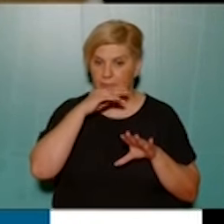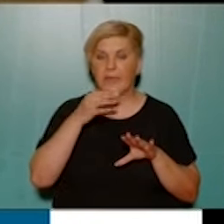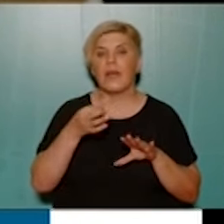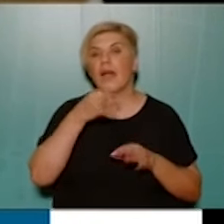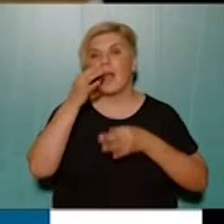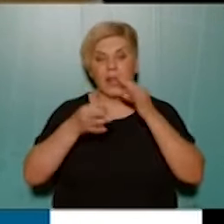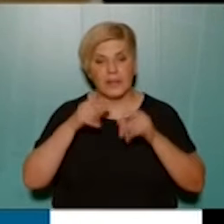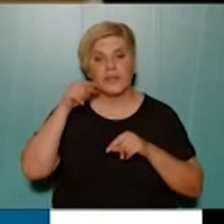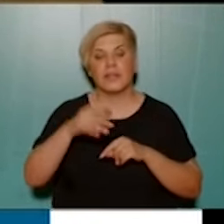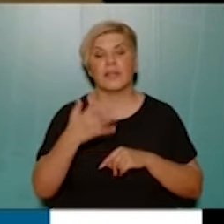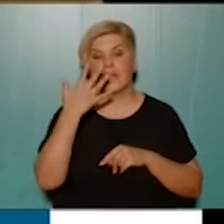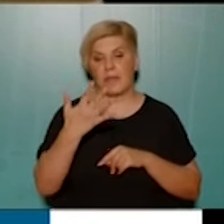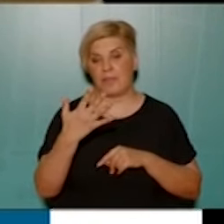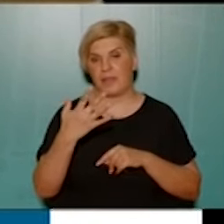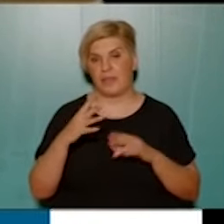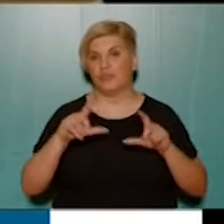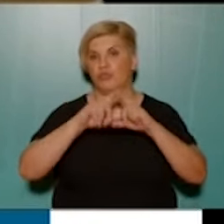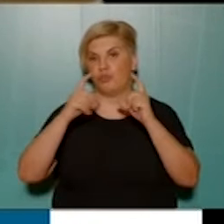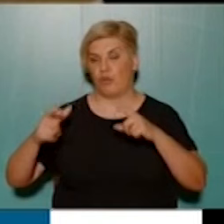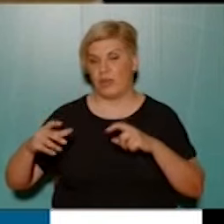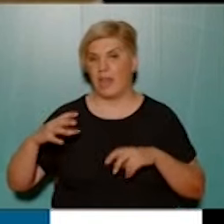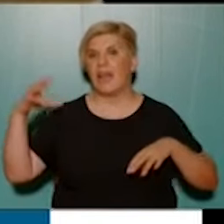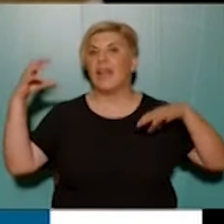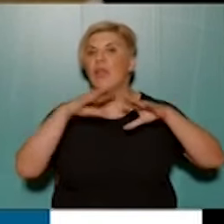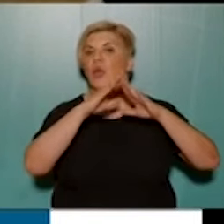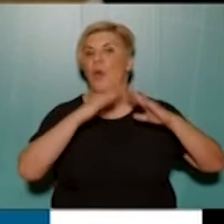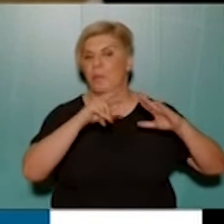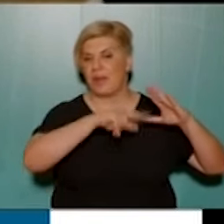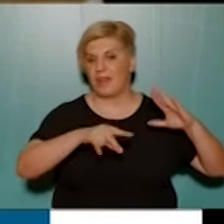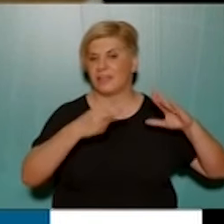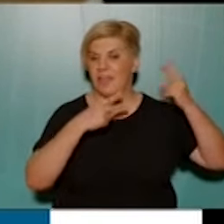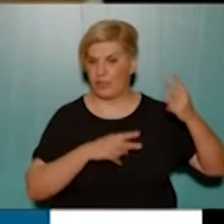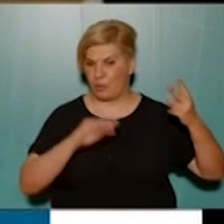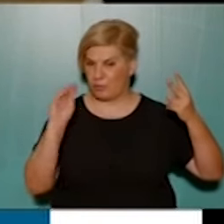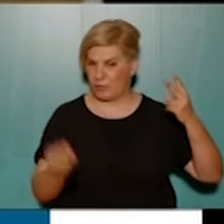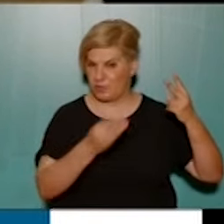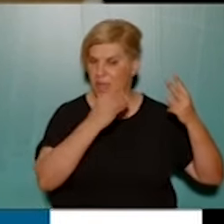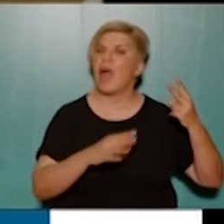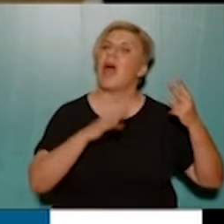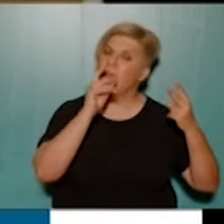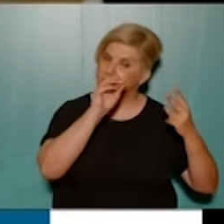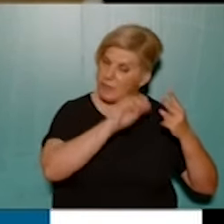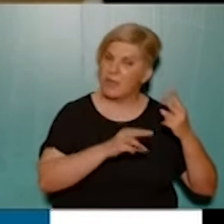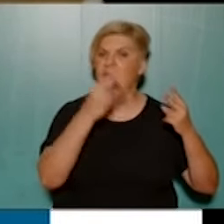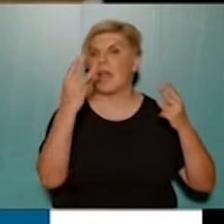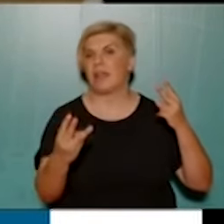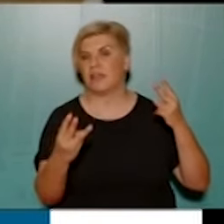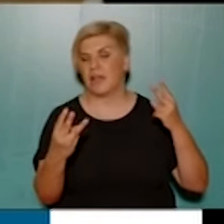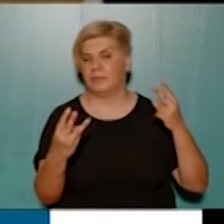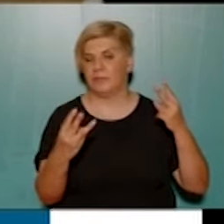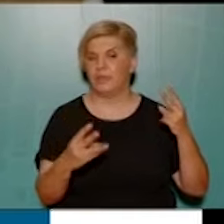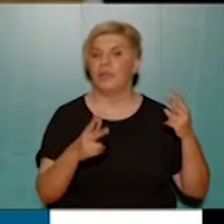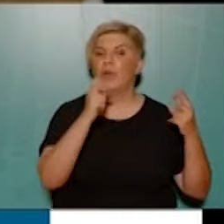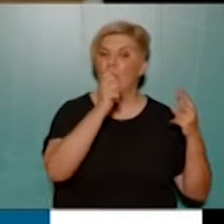αναφέρεται και στα πέντε λιώμενα σχολεία του Δήμου Θεσσαλονίκης. Όχι μόνο στα δύο που έχει προκύψει πλέον το πρόβλημα, το πιο άμεσο, στο